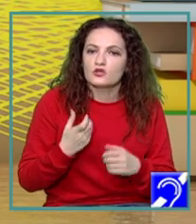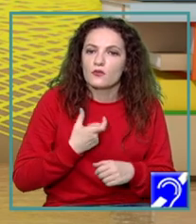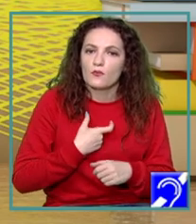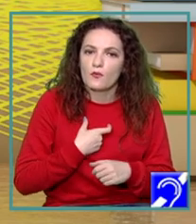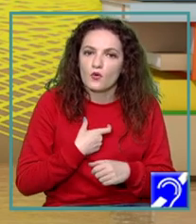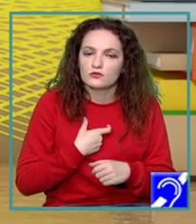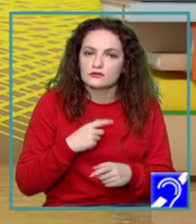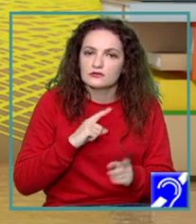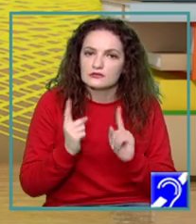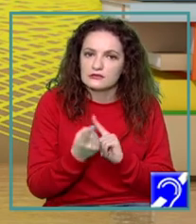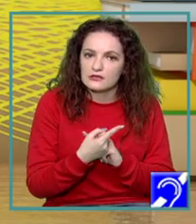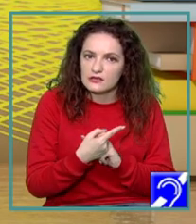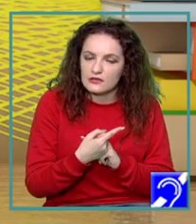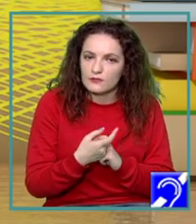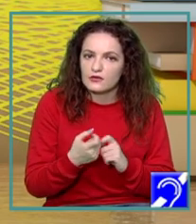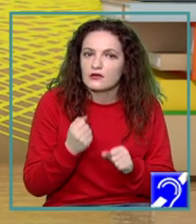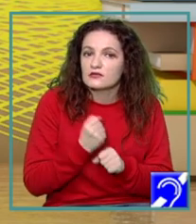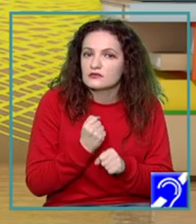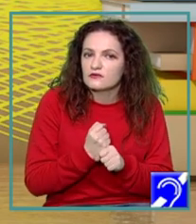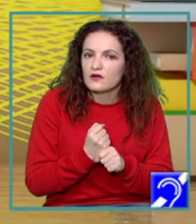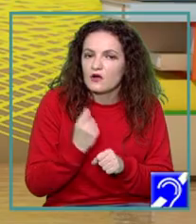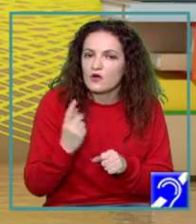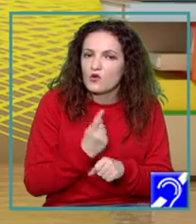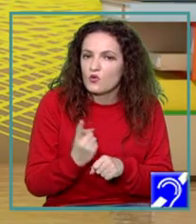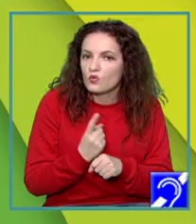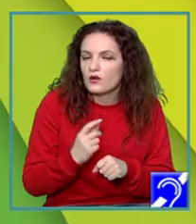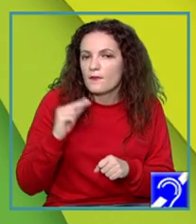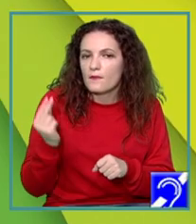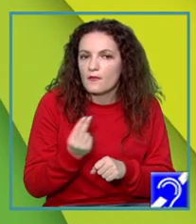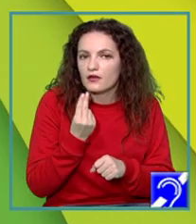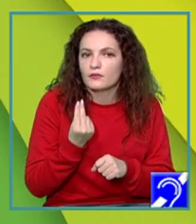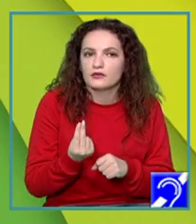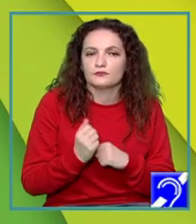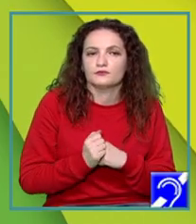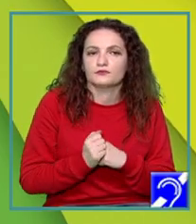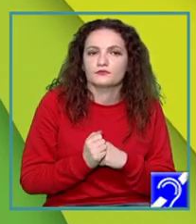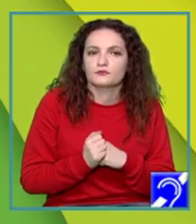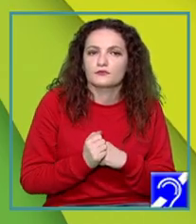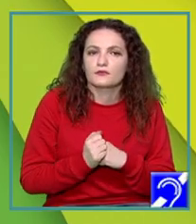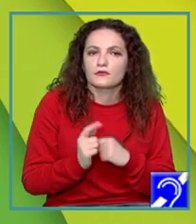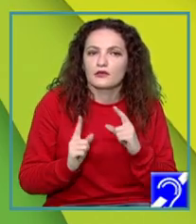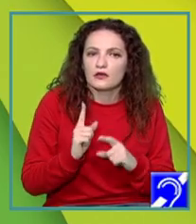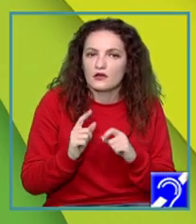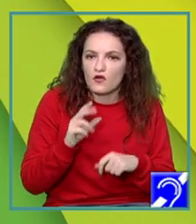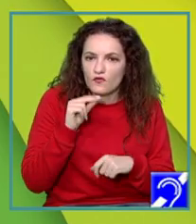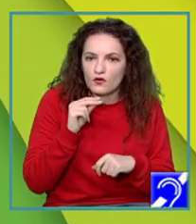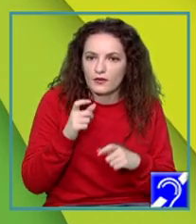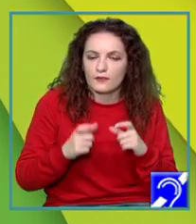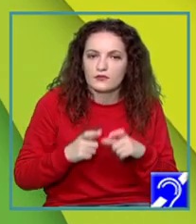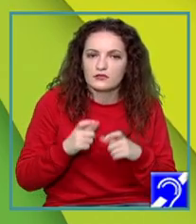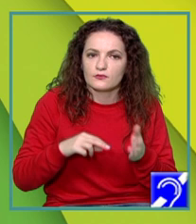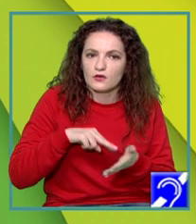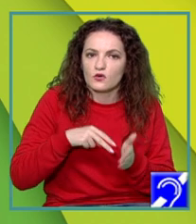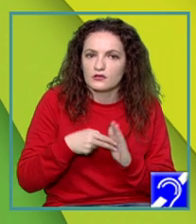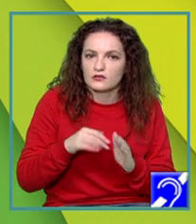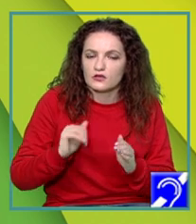activitățile și mai bine decât le-am desfășurat până în acest moment. Și dacă tot vorbeam despre organizare și